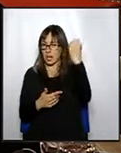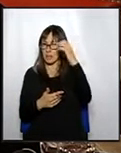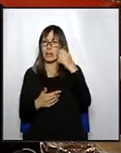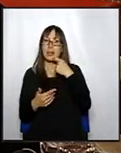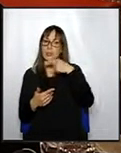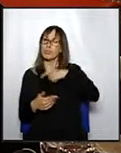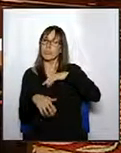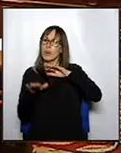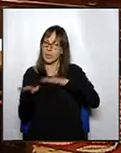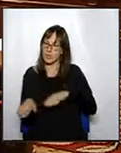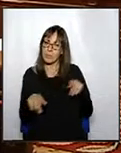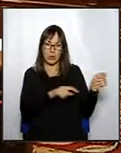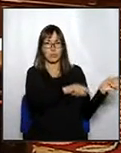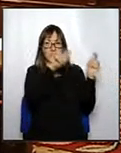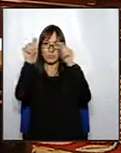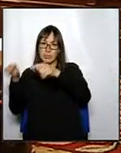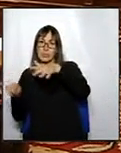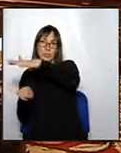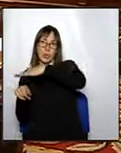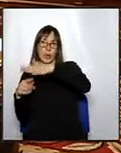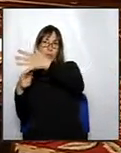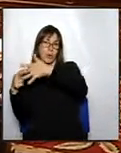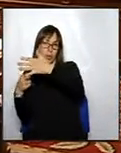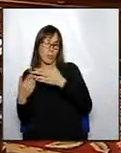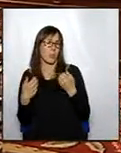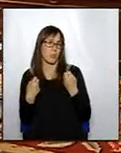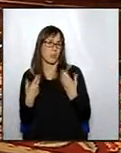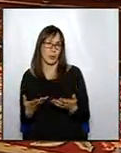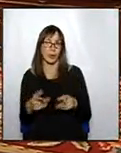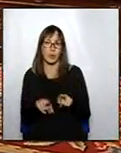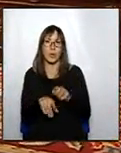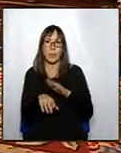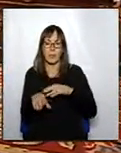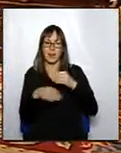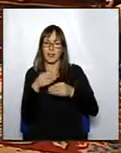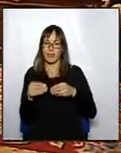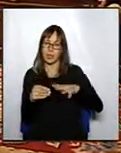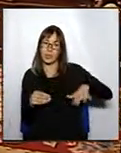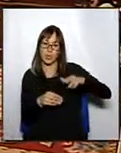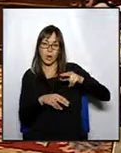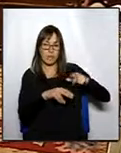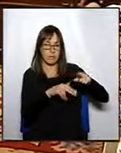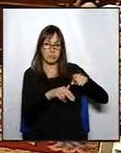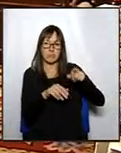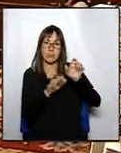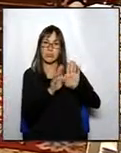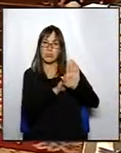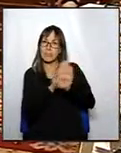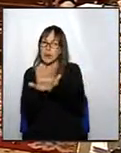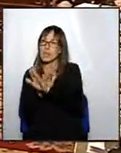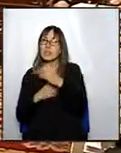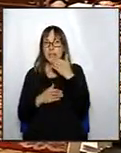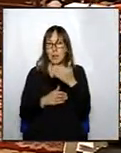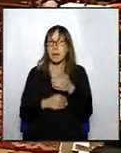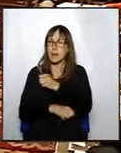a favor del trasllat d'aquesta activitat en algun polígono el més aviat possible per tal que es faci realitat les reivindicacions dels veïns de la zona però no tan sols de la zona